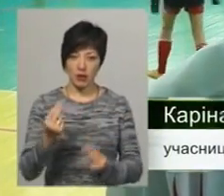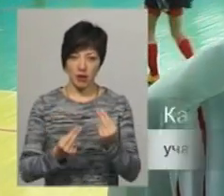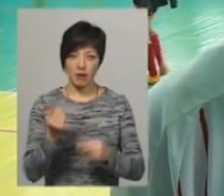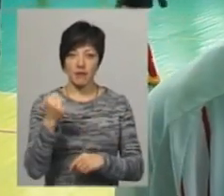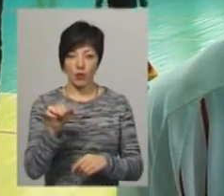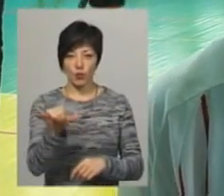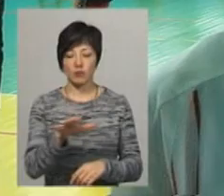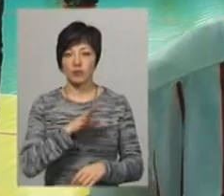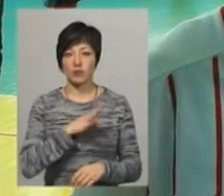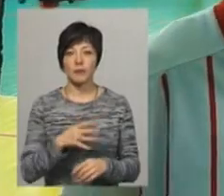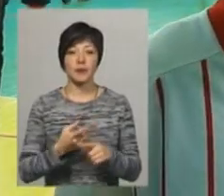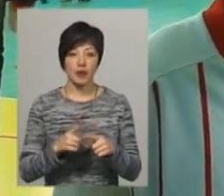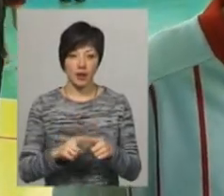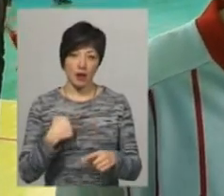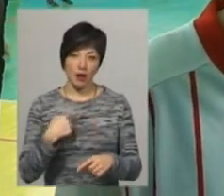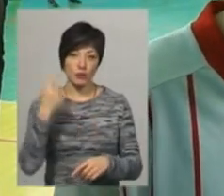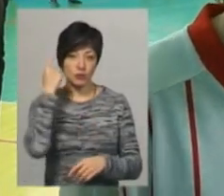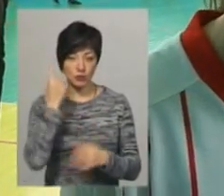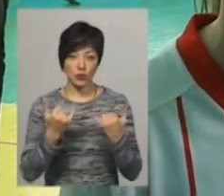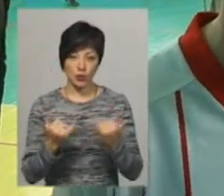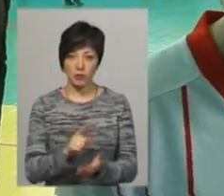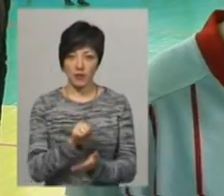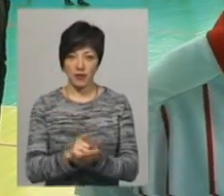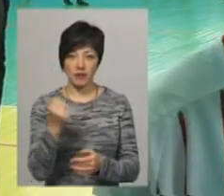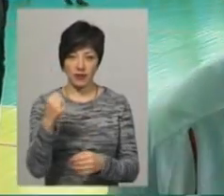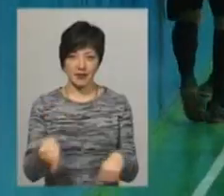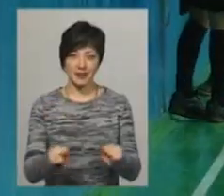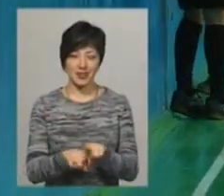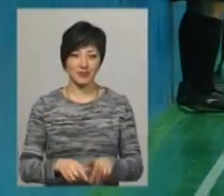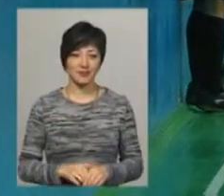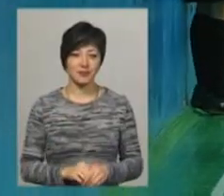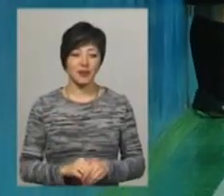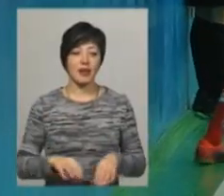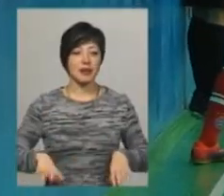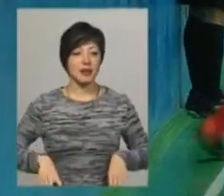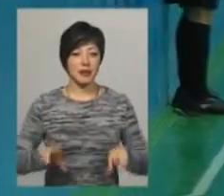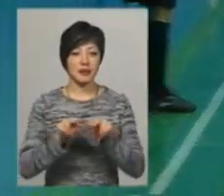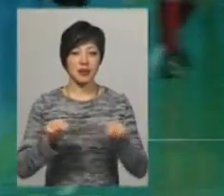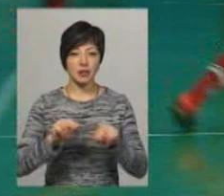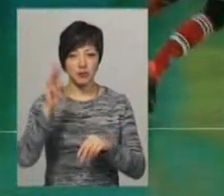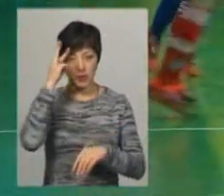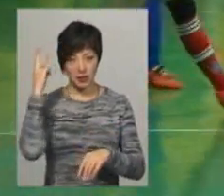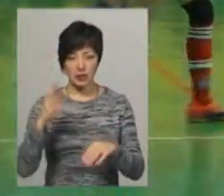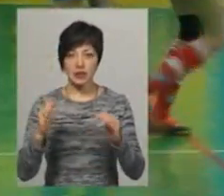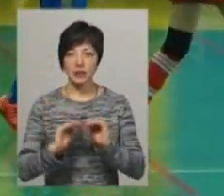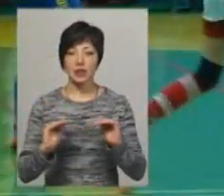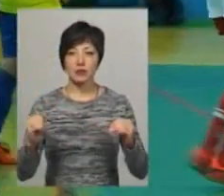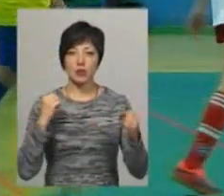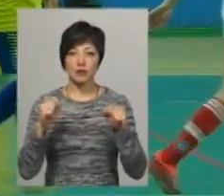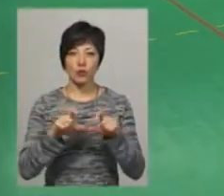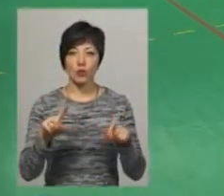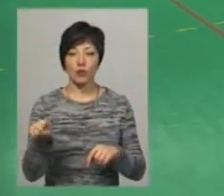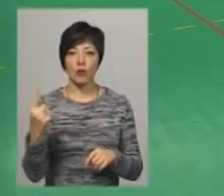вигравали. Тому я оцінюю, що сьогодні ми повинні їх виграти теж. Тренер-викладач Хмельницької дитячо-юнацької спортивної школи